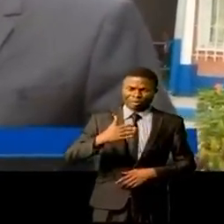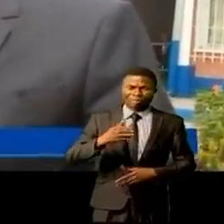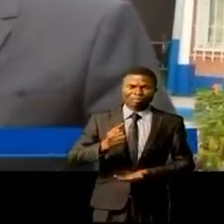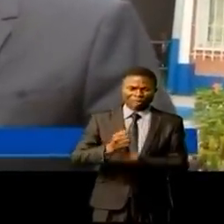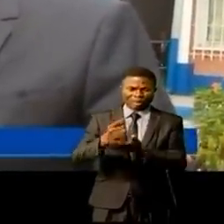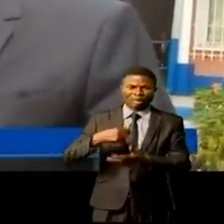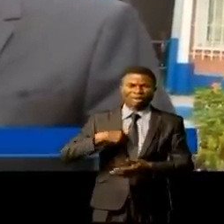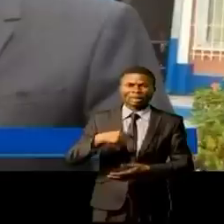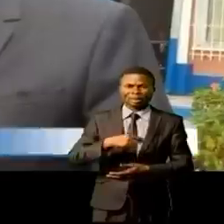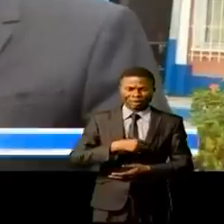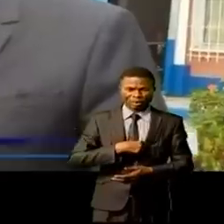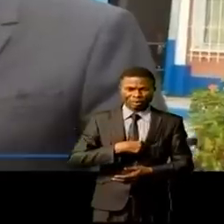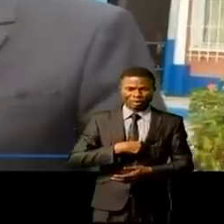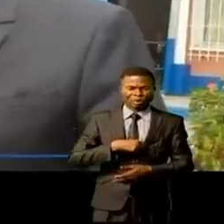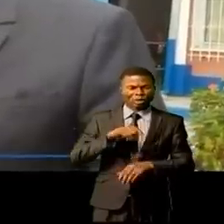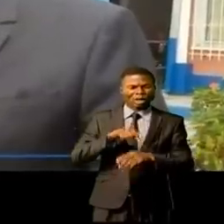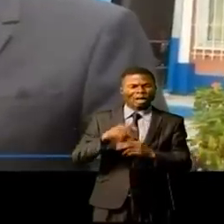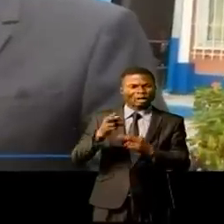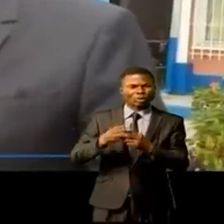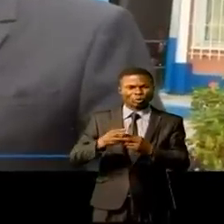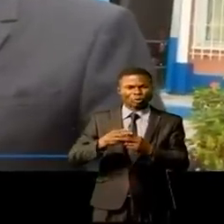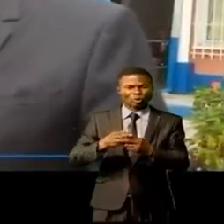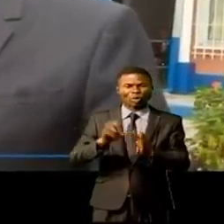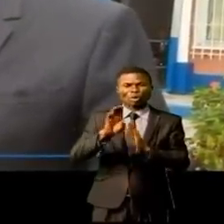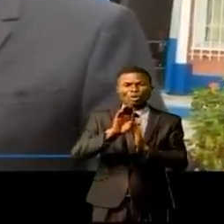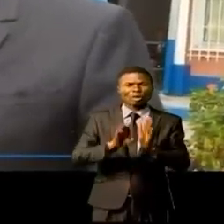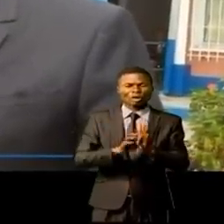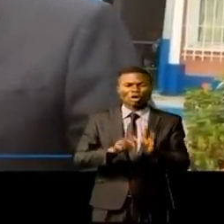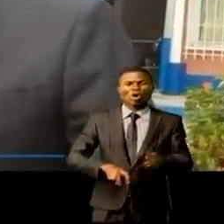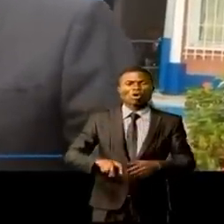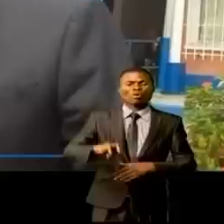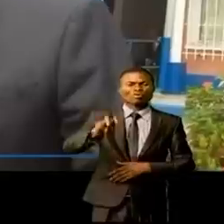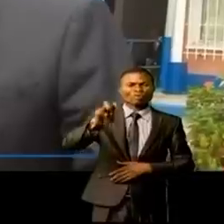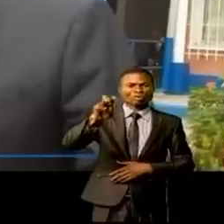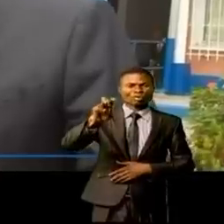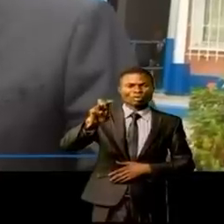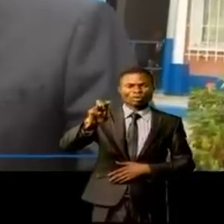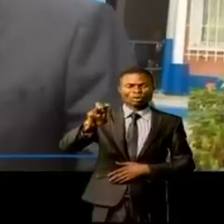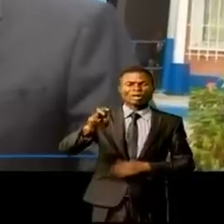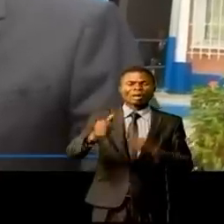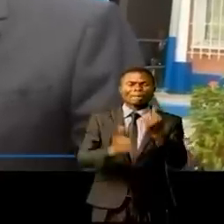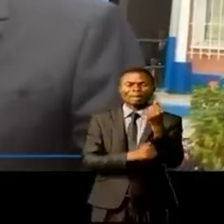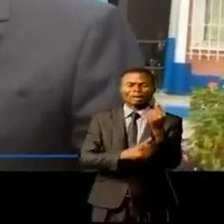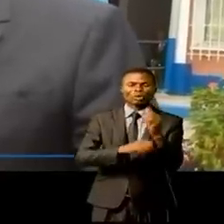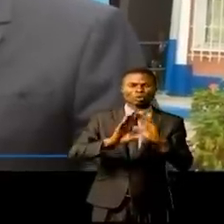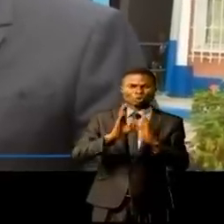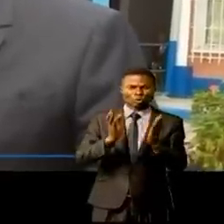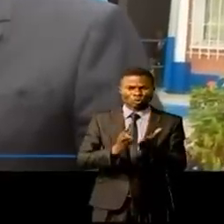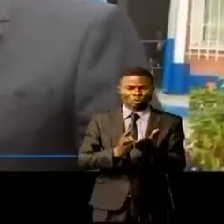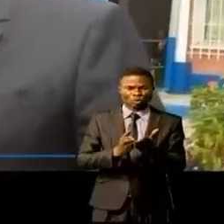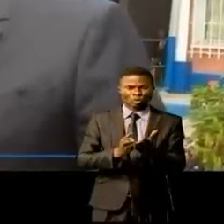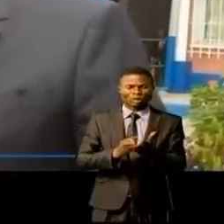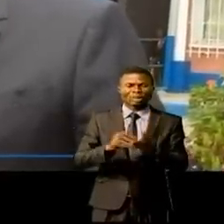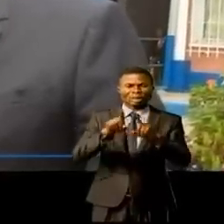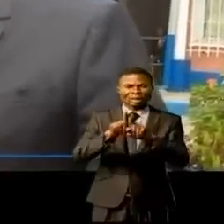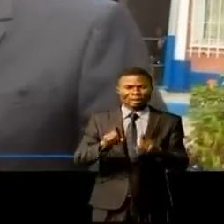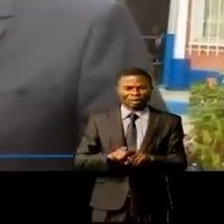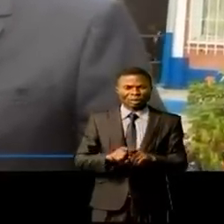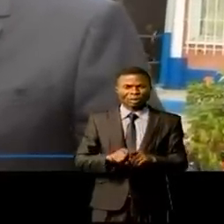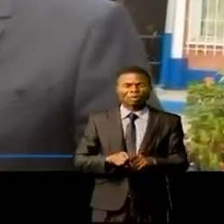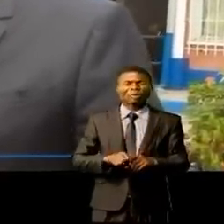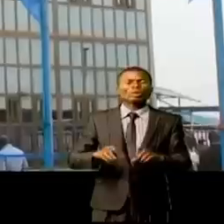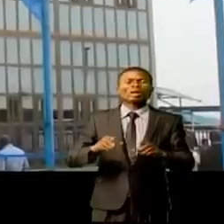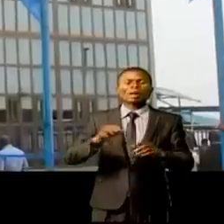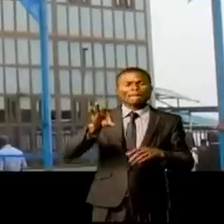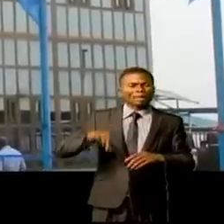'améliorer tant soit peu les conditions de voyage de nos clients, de nos zones, et pourquoi pas de nous tous.